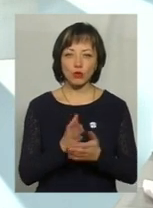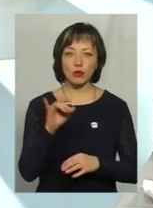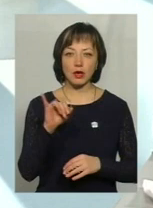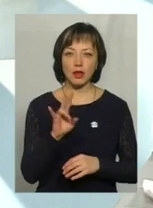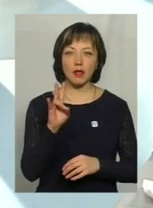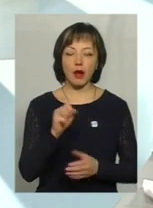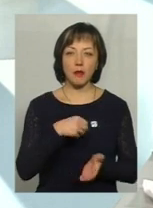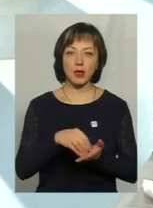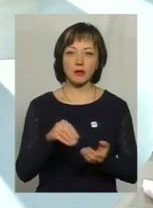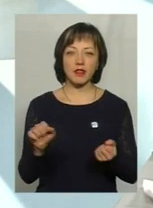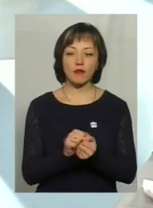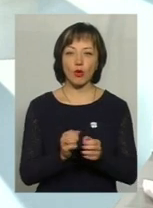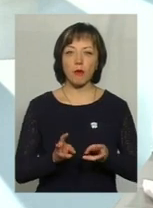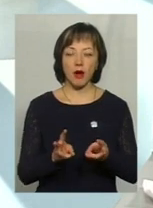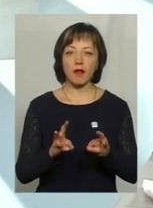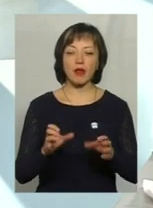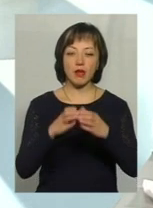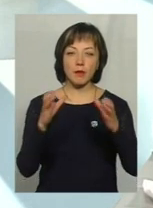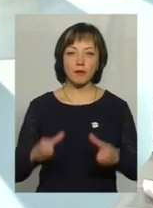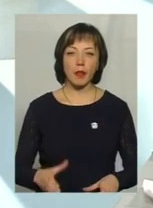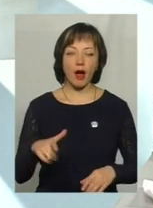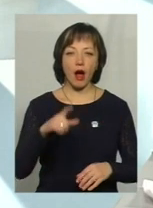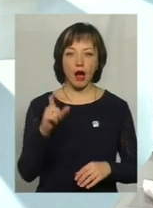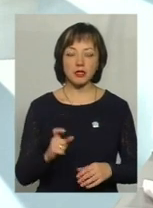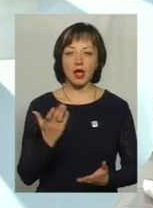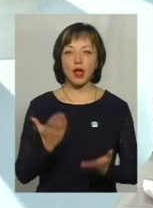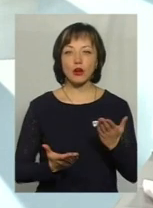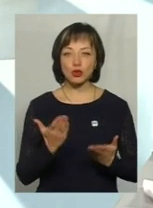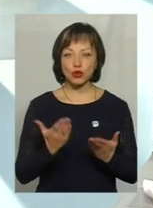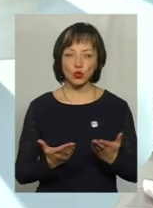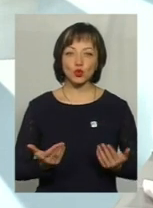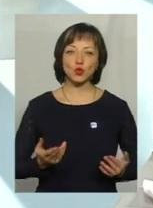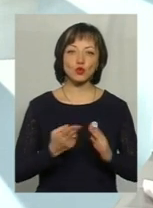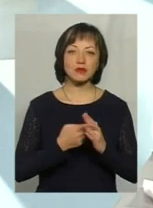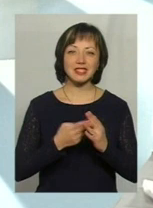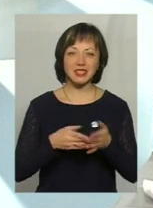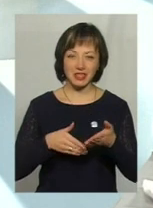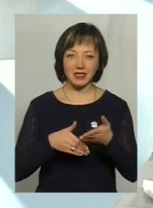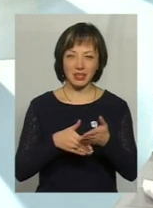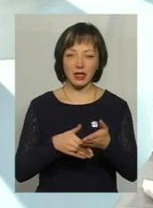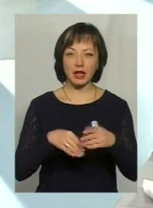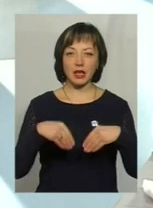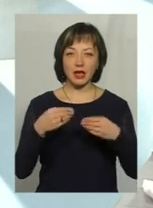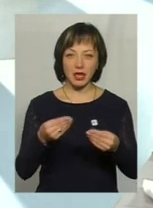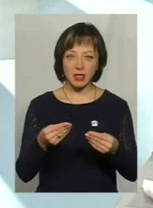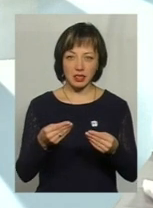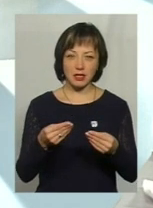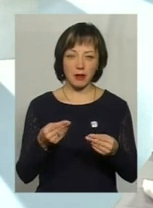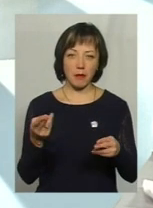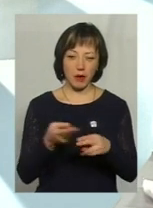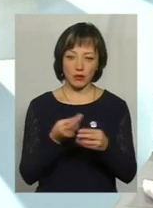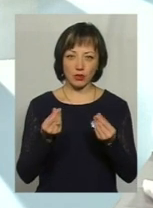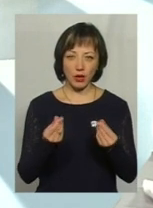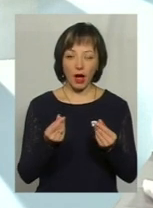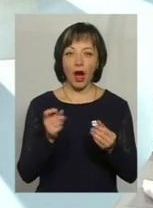придбання твердого палива та скрапленого газу. Якщо субсидія на оплату житлово-кумунальних послуг надається в безготівковій формі, то